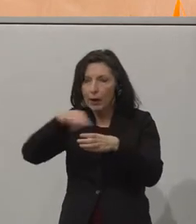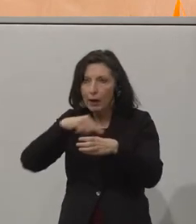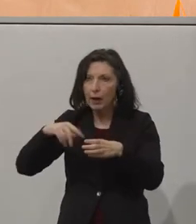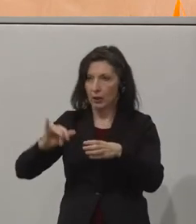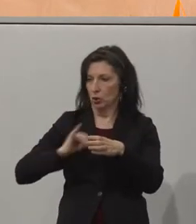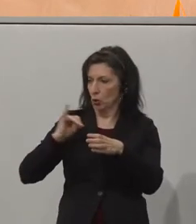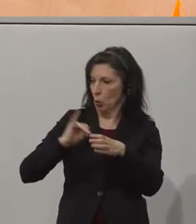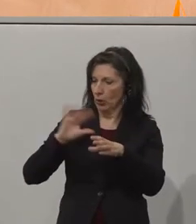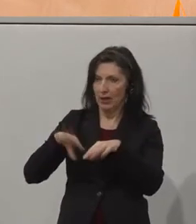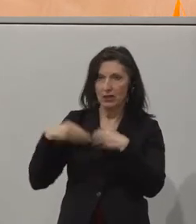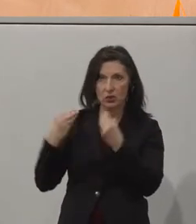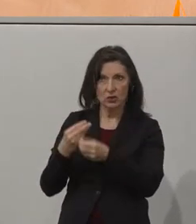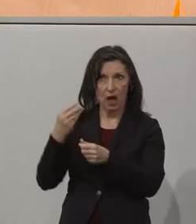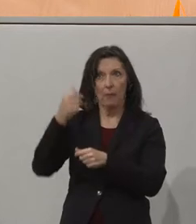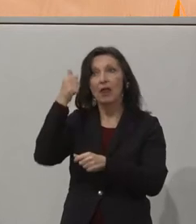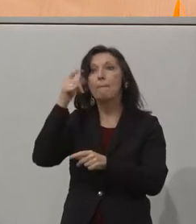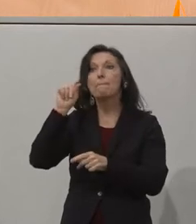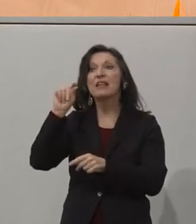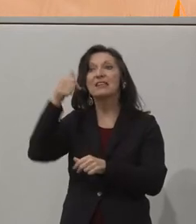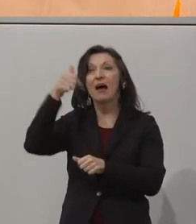den Jugendlichen auf jeden Fall einen Tag.